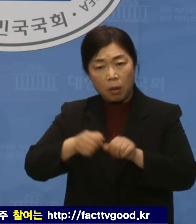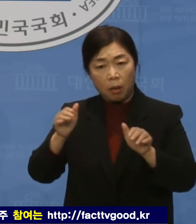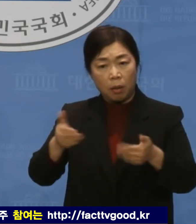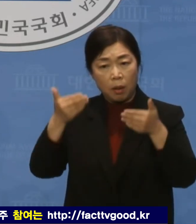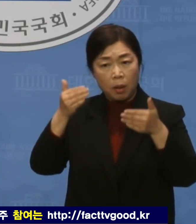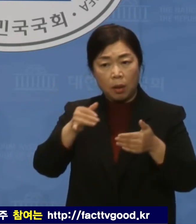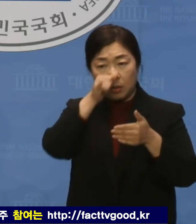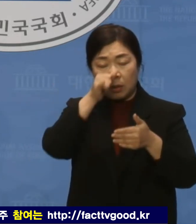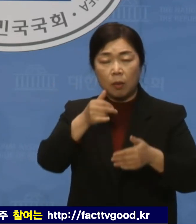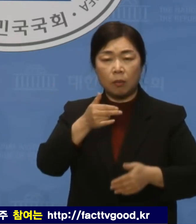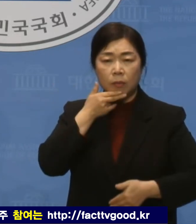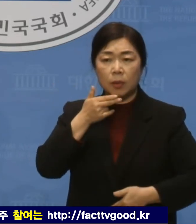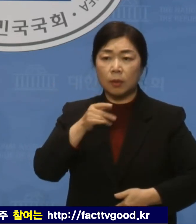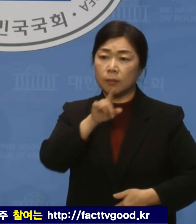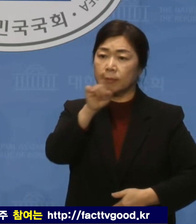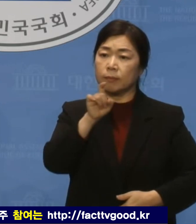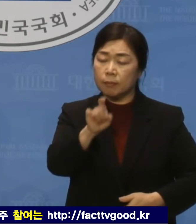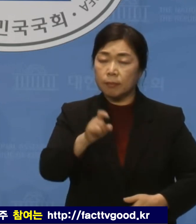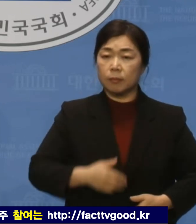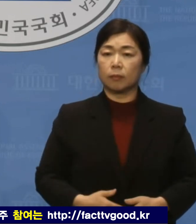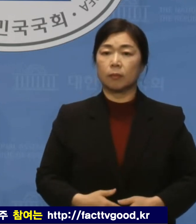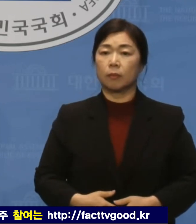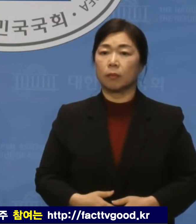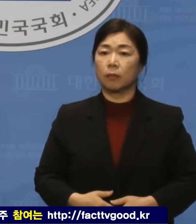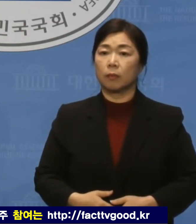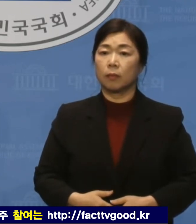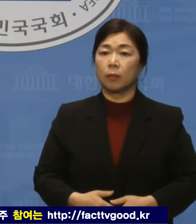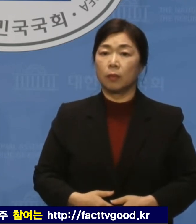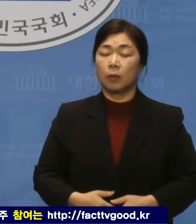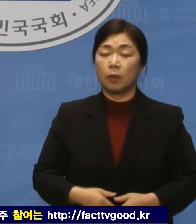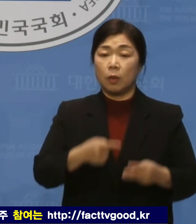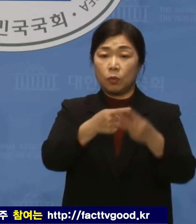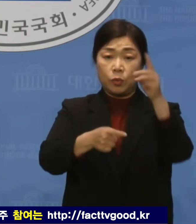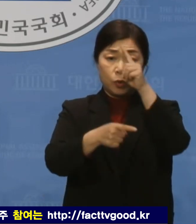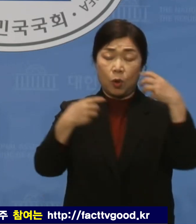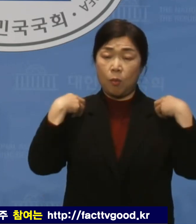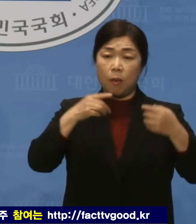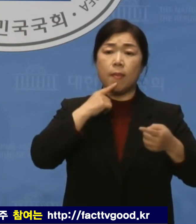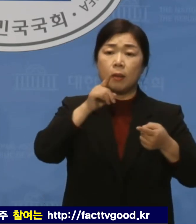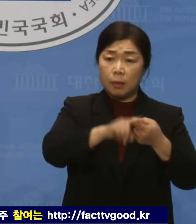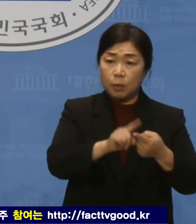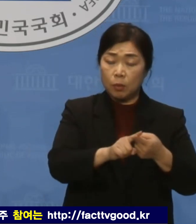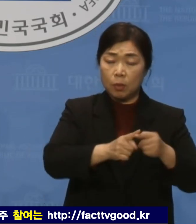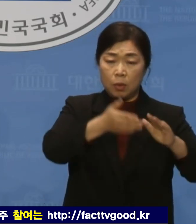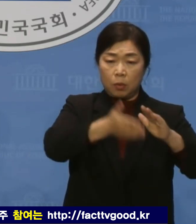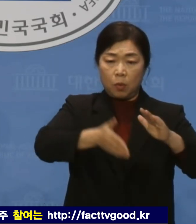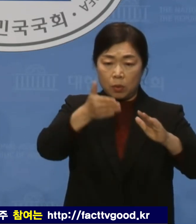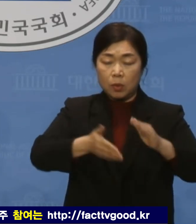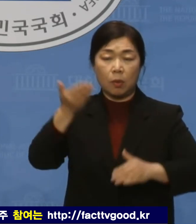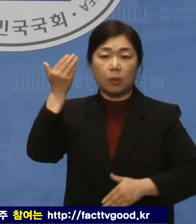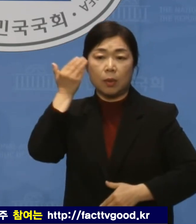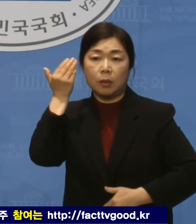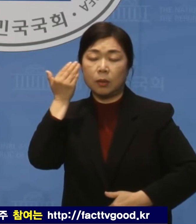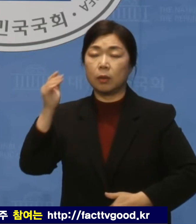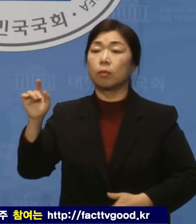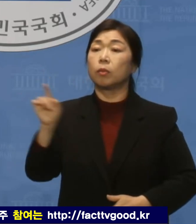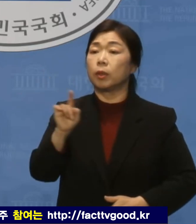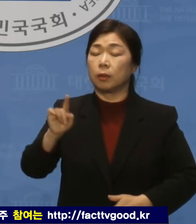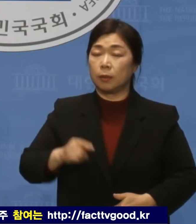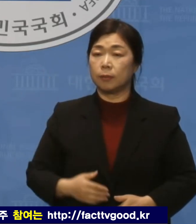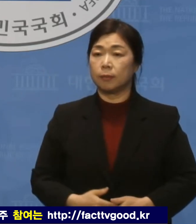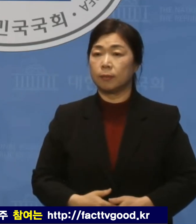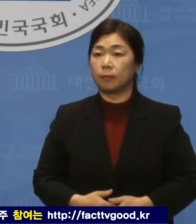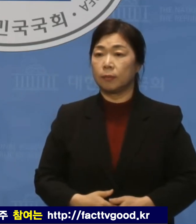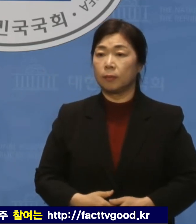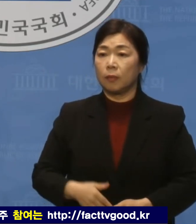이것이 윤석열 정부가 말한 공정과 상식이 있는 대한민국입니까? 김대기